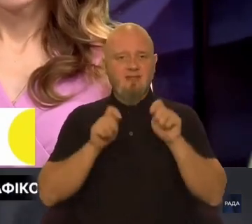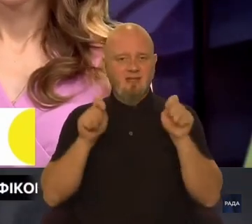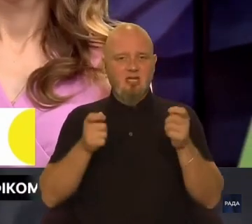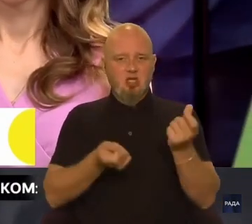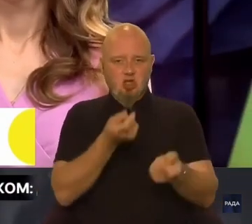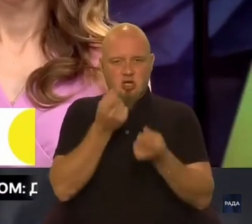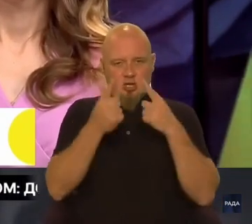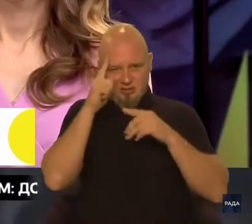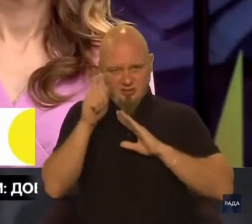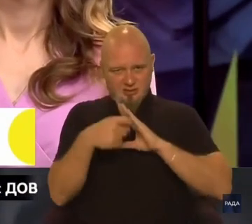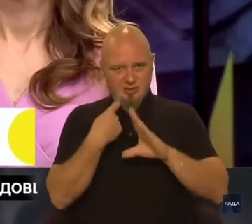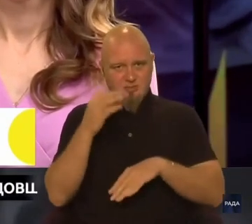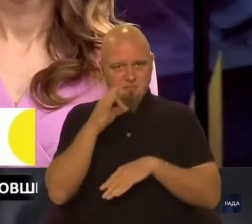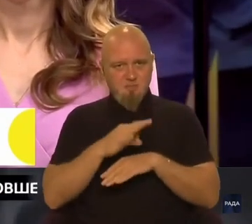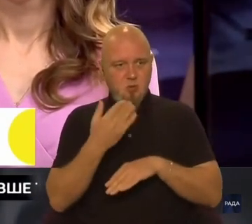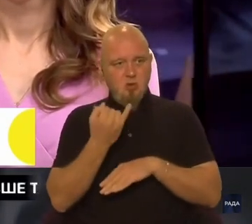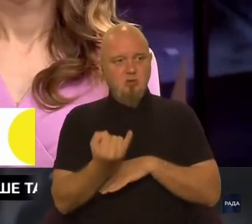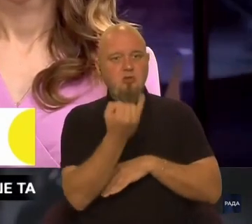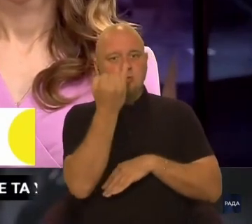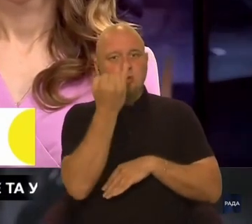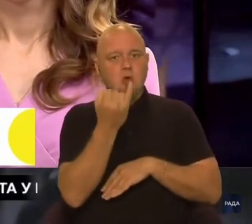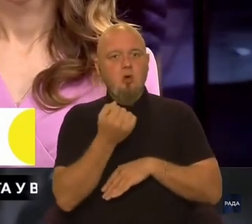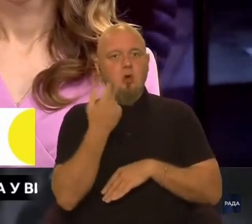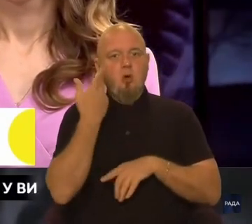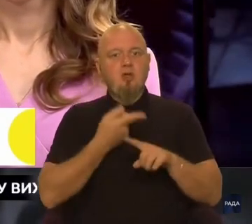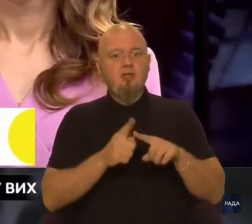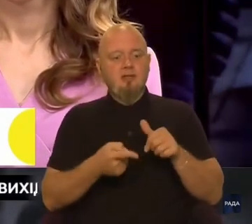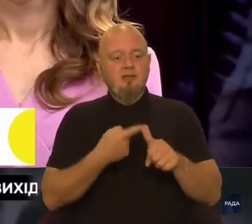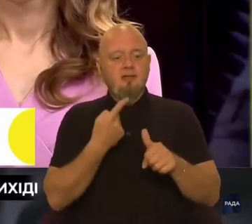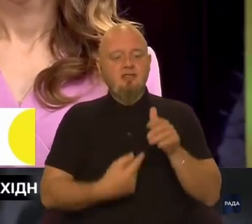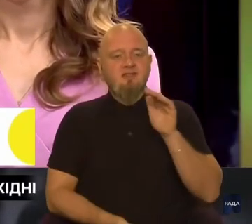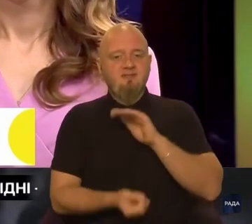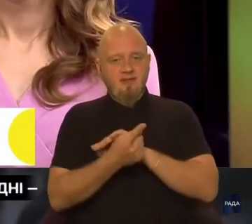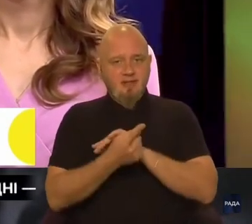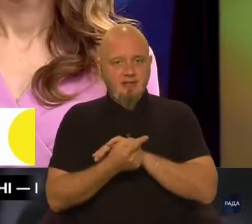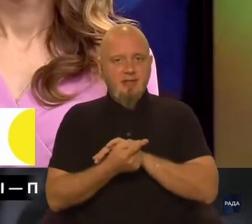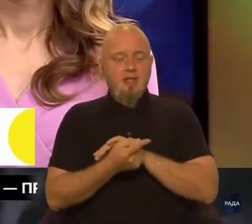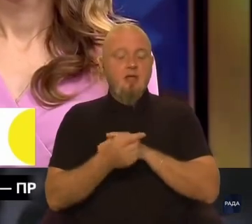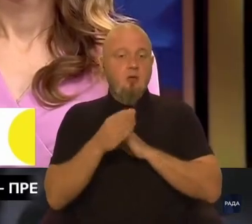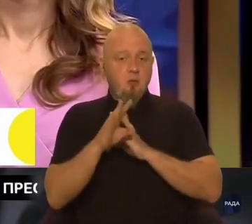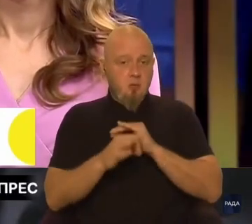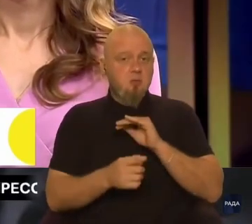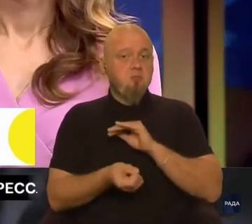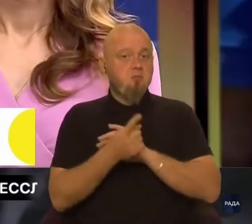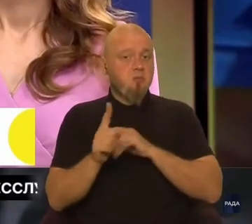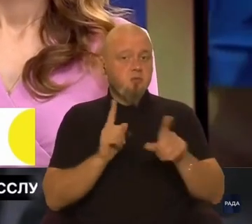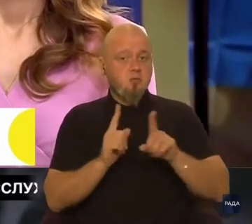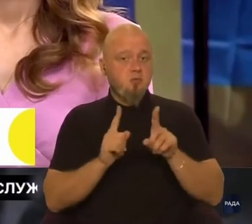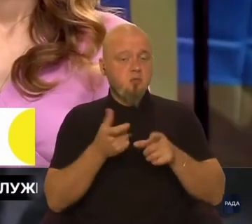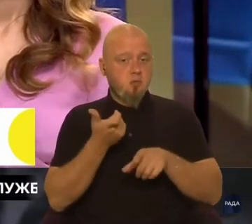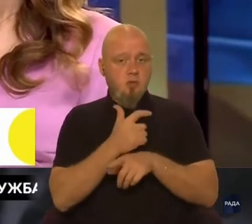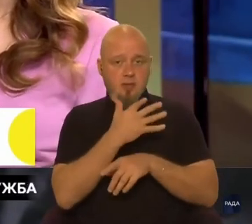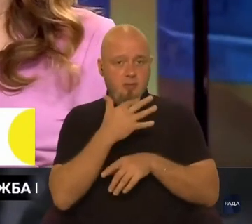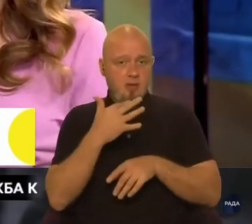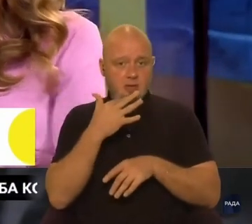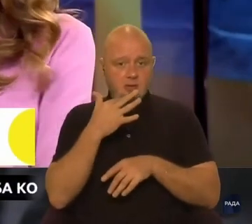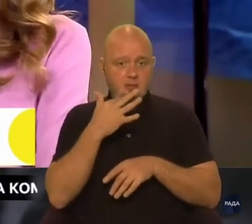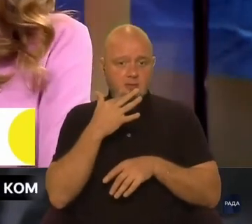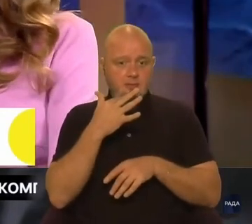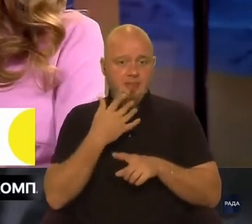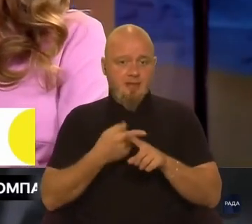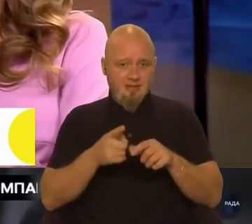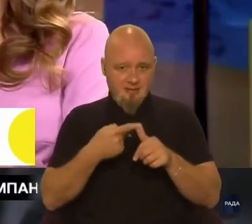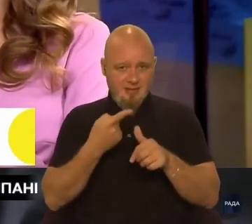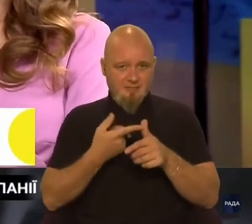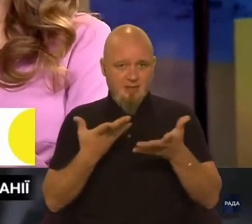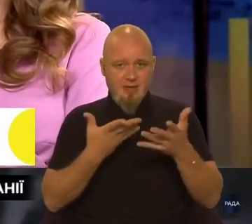дізнатися про історію, і коли ця назва виникла, то виявилося, що дуже багато тих